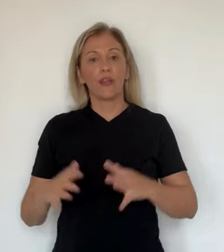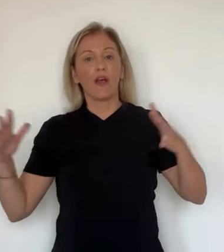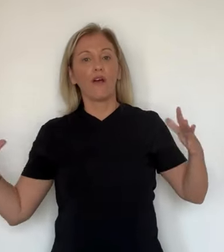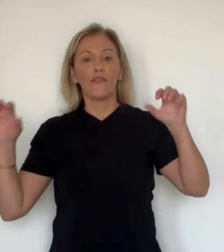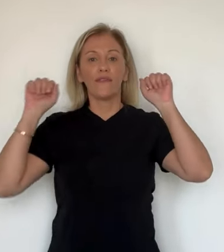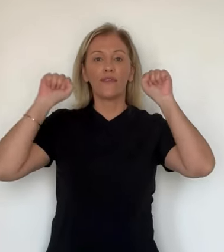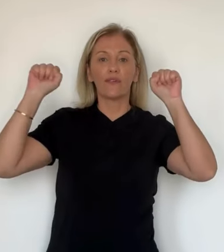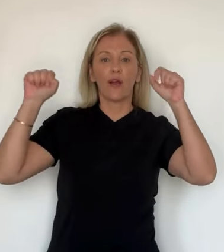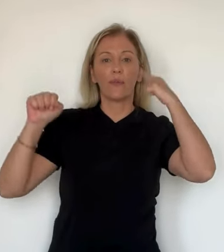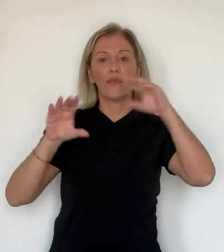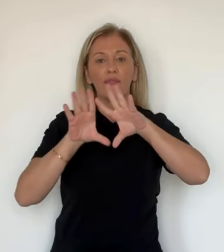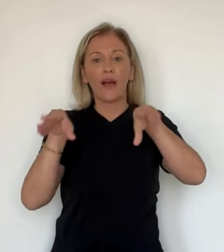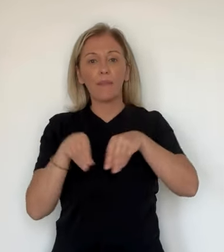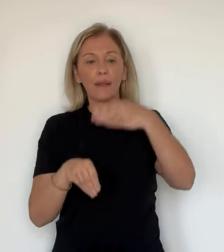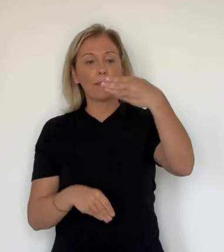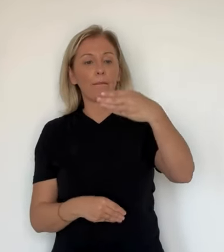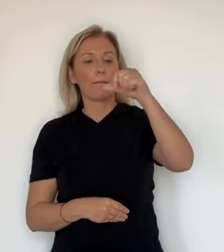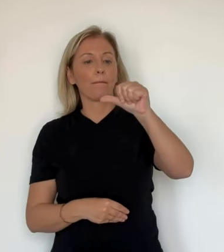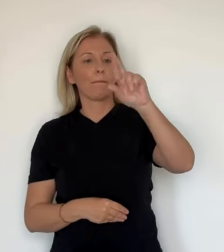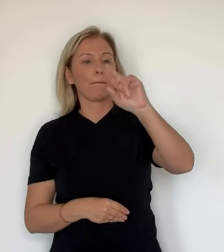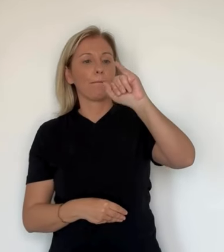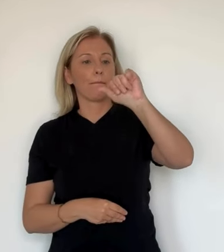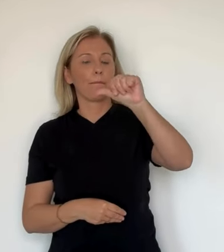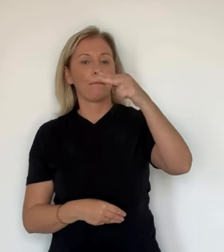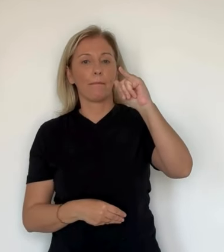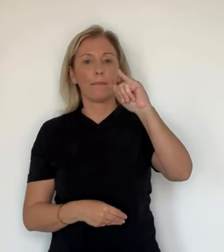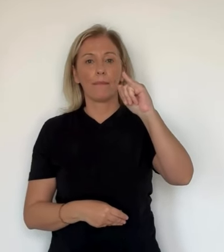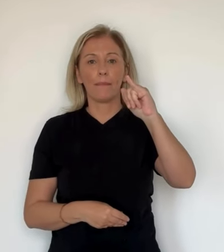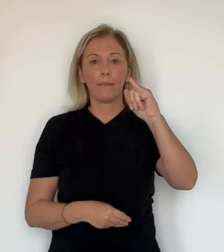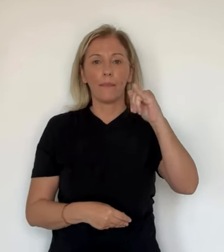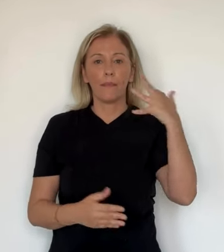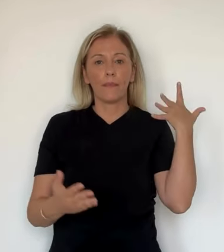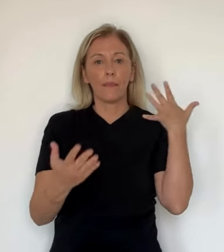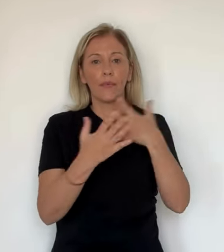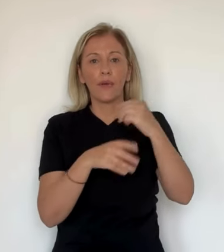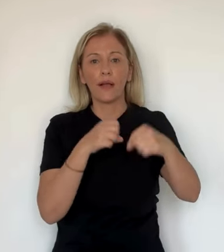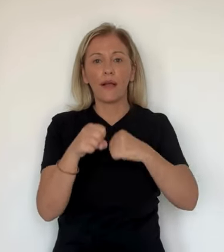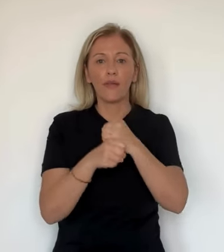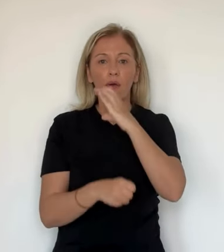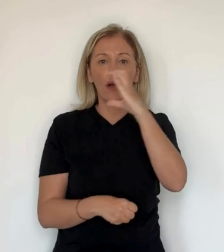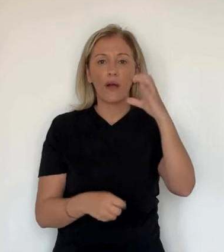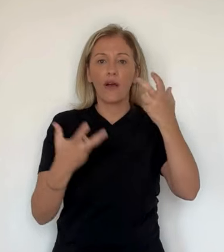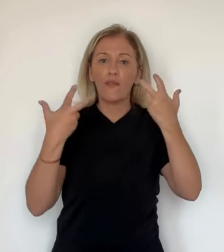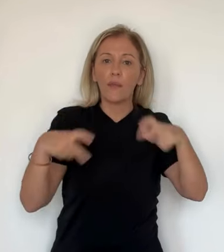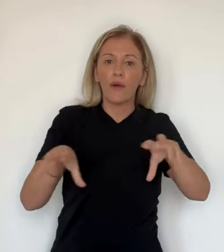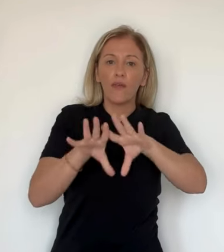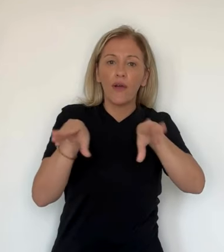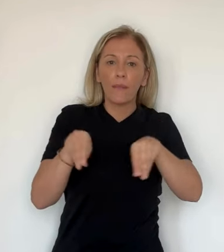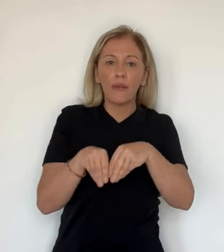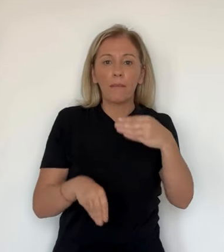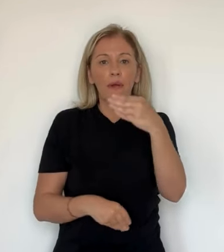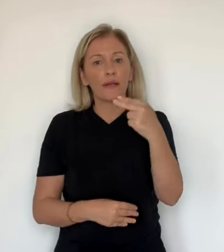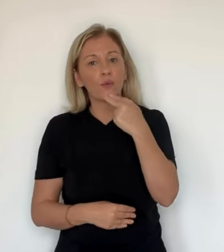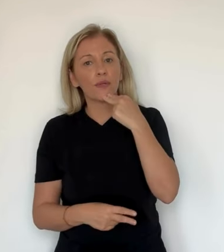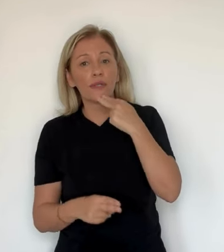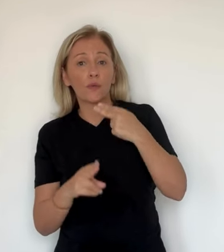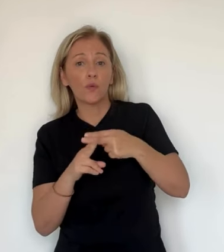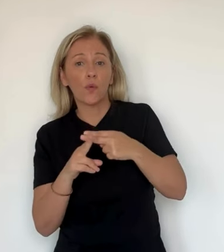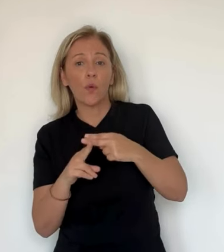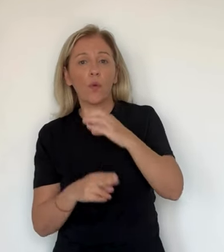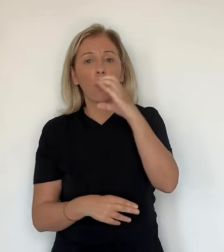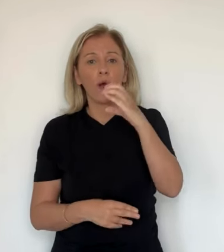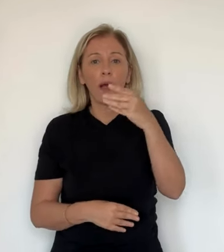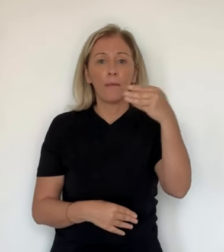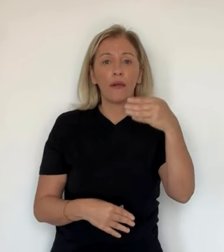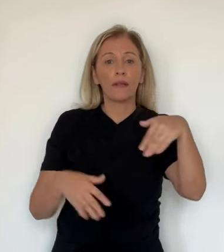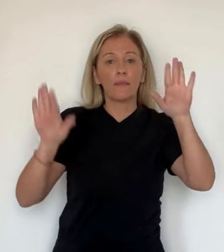C'est une victoire pour la famille Marianne. Alors que Coca-Cola s'opposait depuis des années à l'utilisation de la marque Coca-Marianne, la multinationale